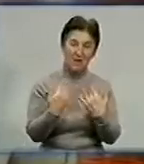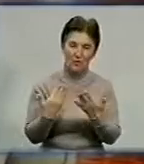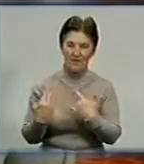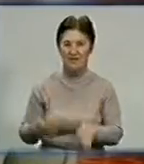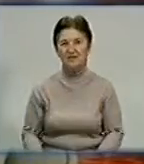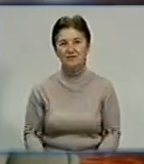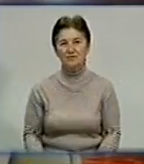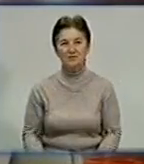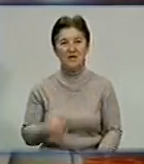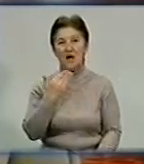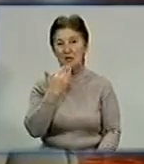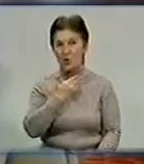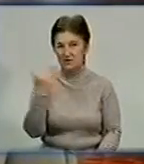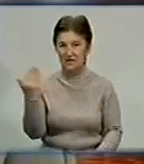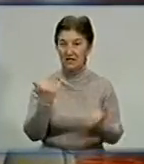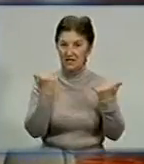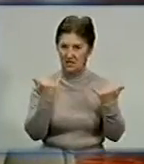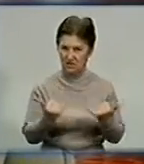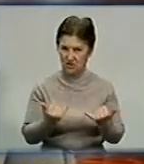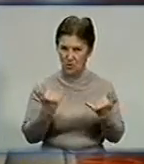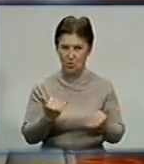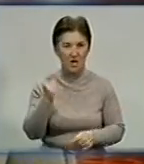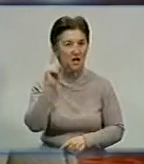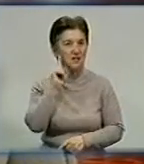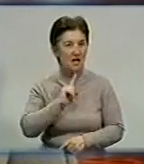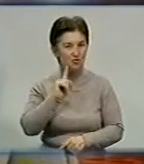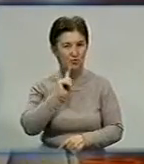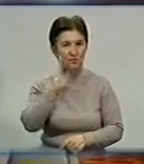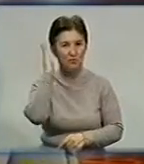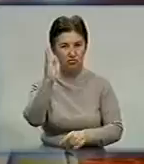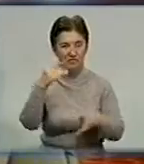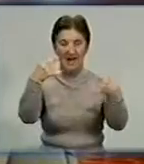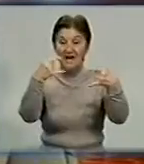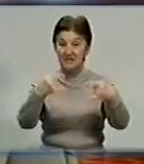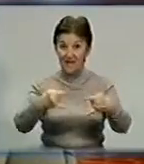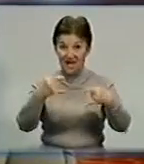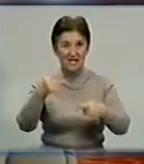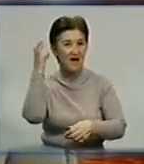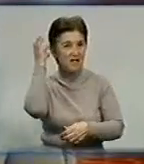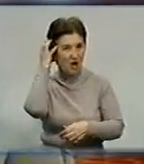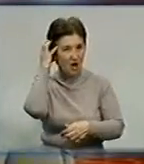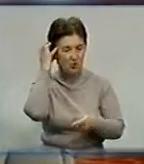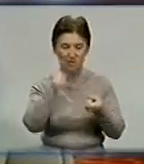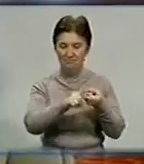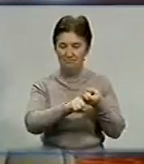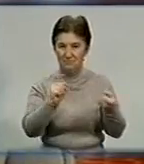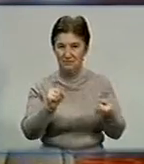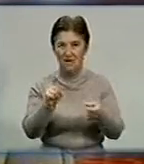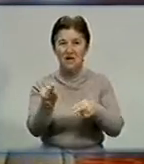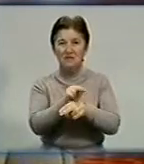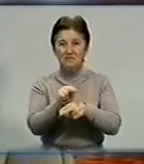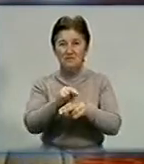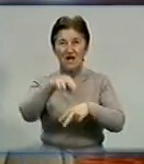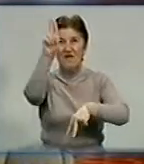І наостанок, від сьогодні на Кіровоградщині тимчасово вимикатимуть теле- і радіомовлення. Перебої, пов'язані з проведенням